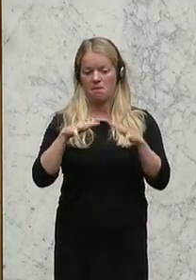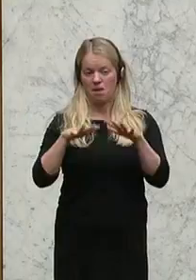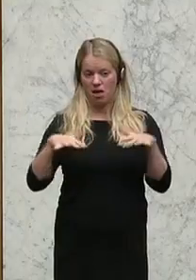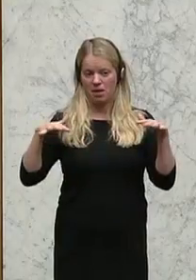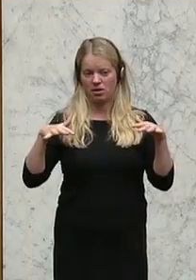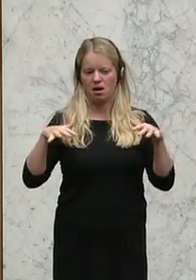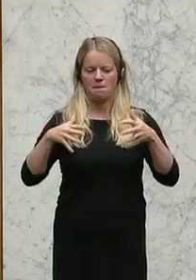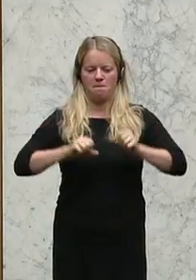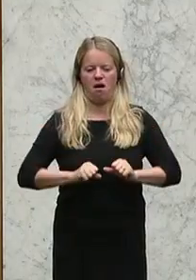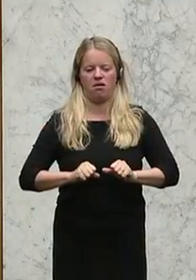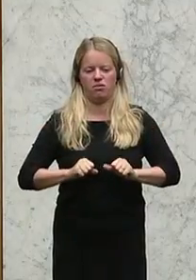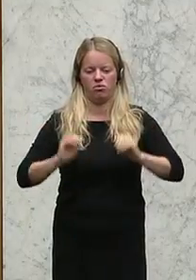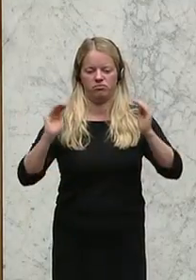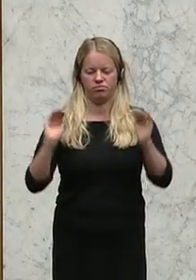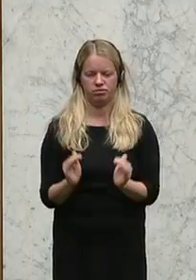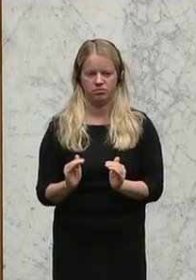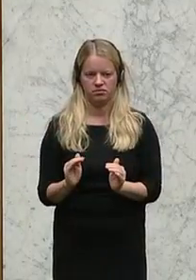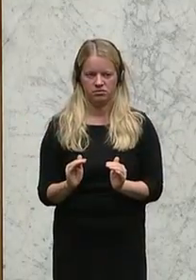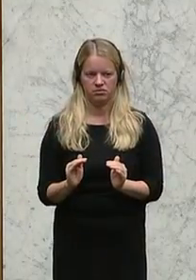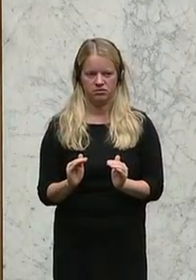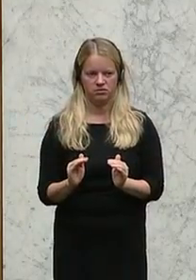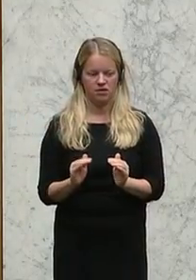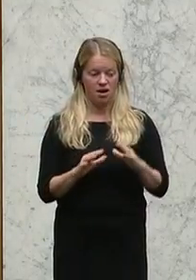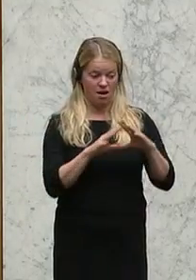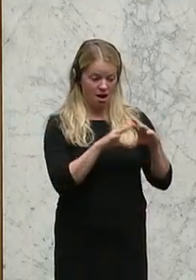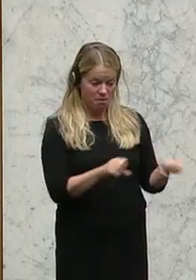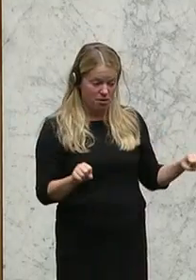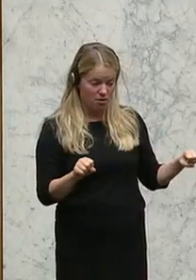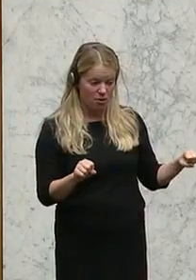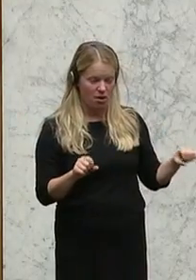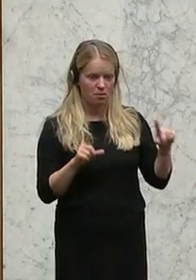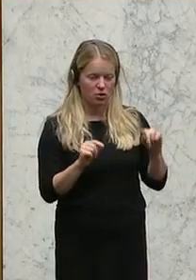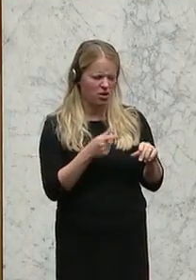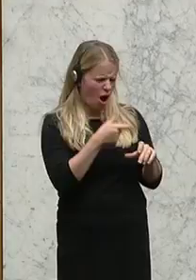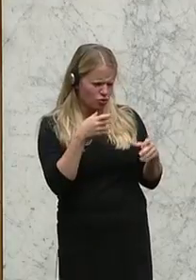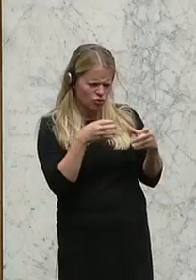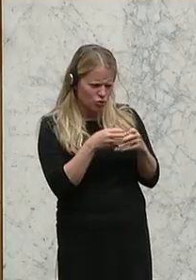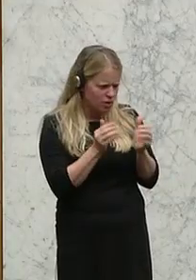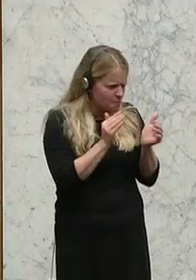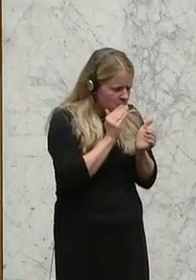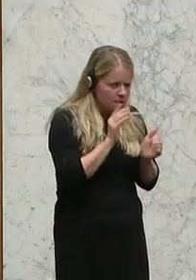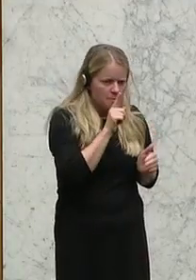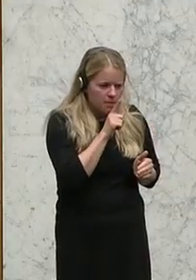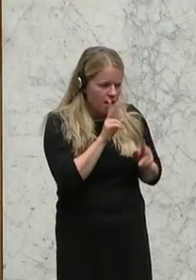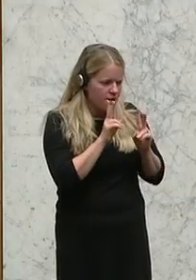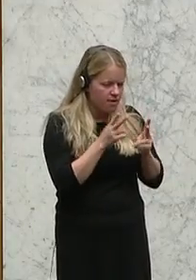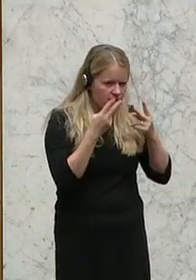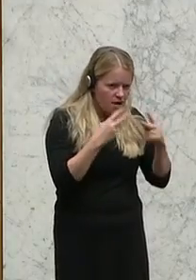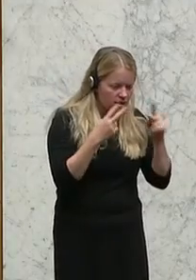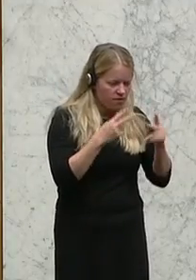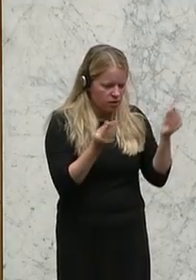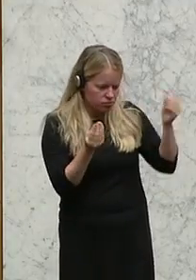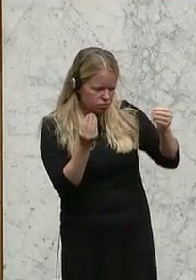lebendiges Abkommen, wo ein Ausschuss im stillen Kämmerhenn dann weiter daran feilen kann, wie man